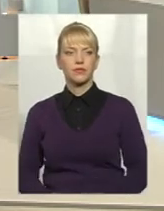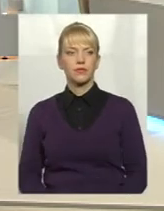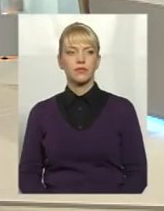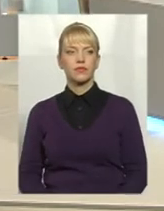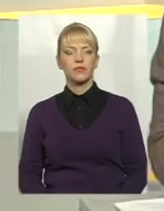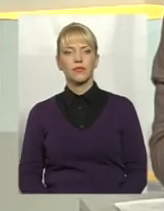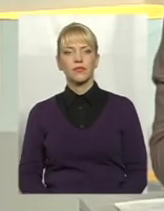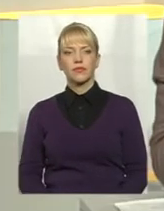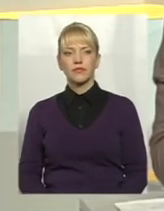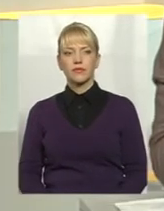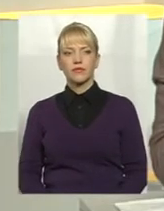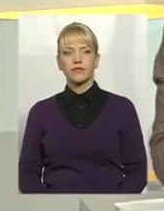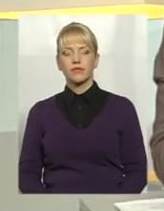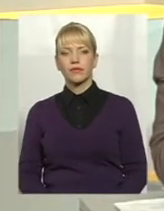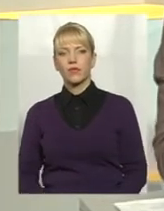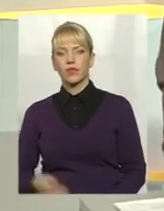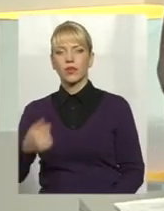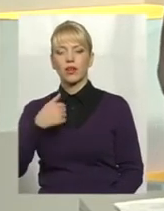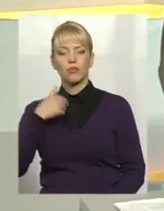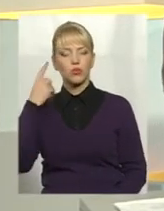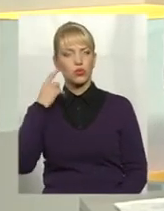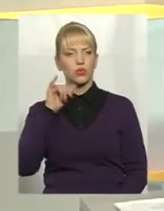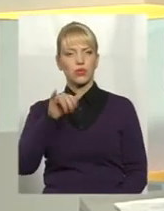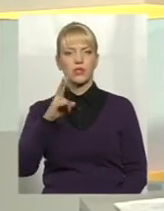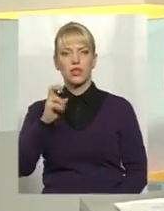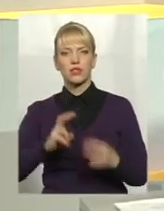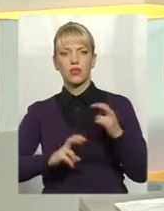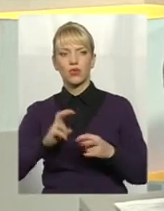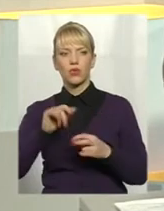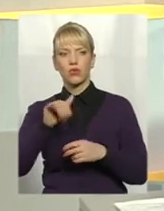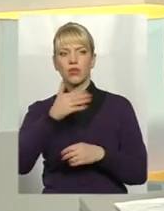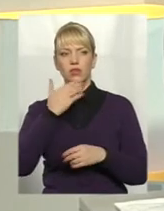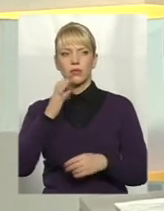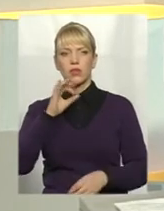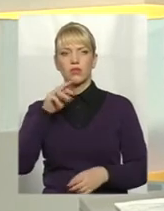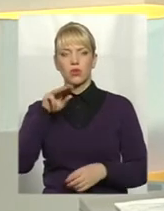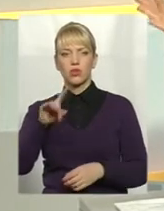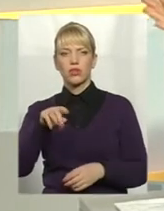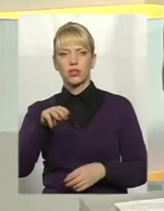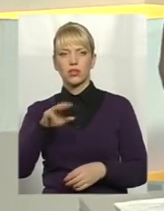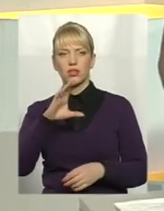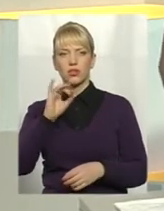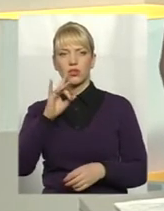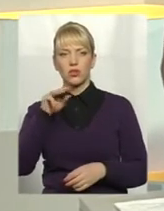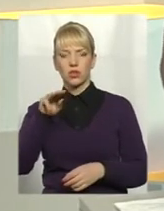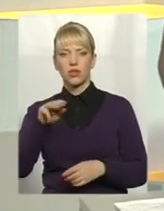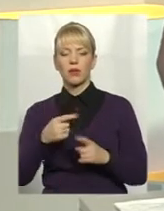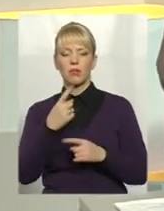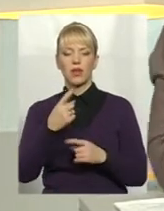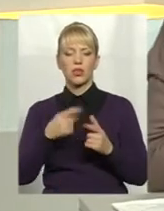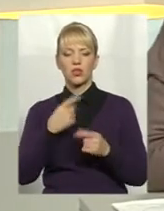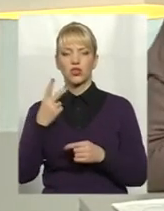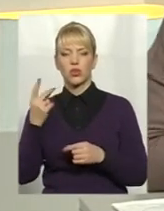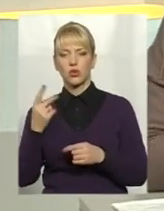Я почула у вас на заводі, що у вас немає сортів. Там перший, другий є тільки найкращий, все, решта, невдала